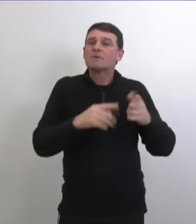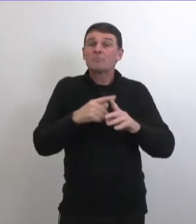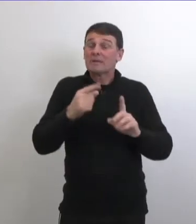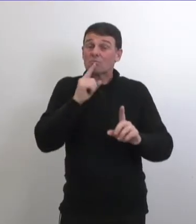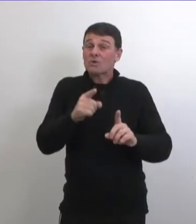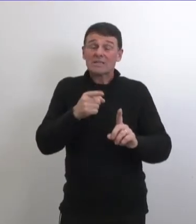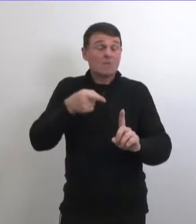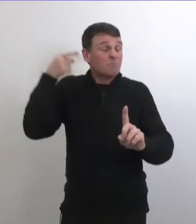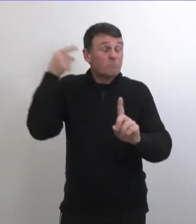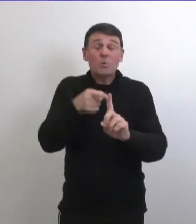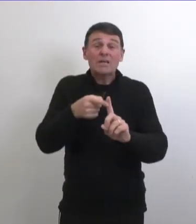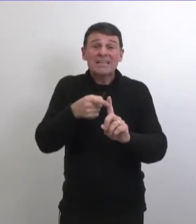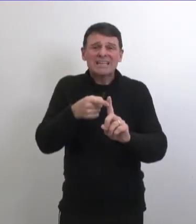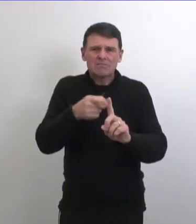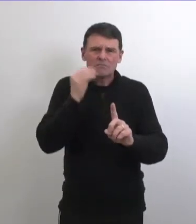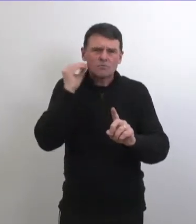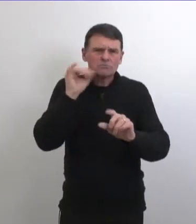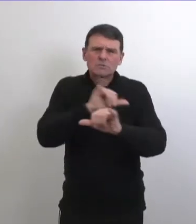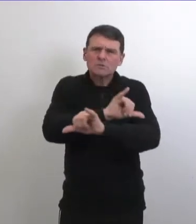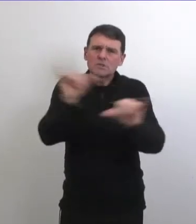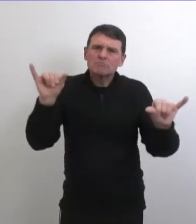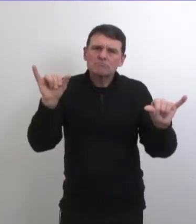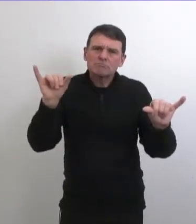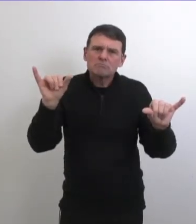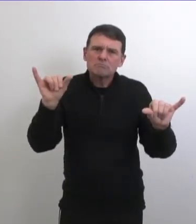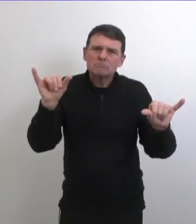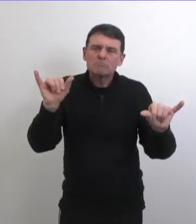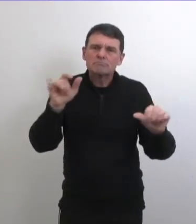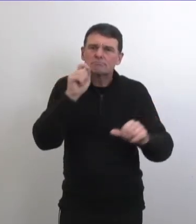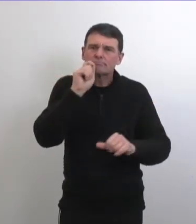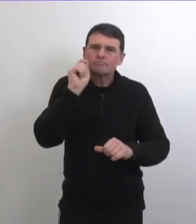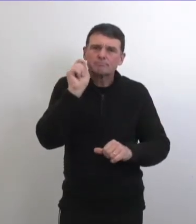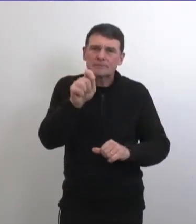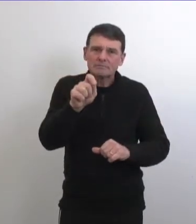mais encore une fois le message ne change pas restez chez vous